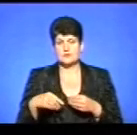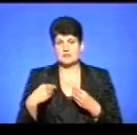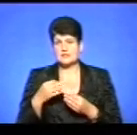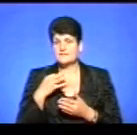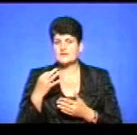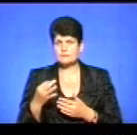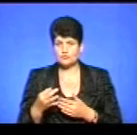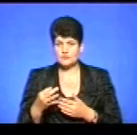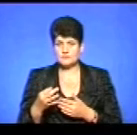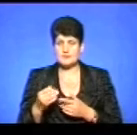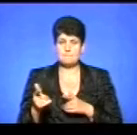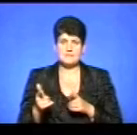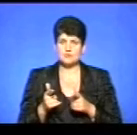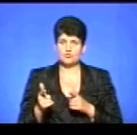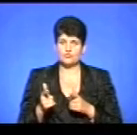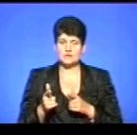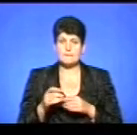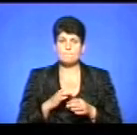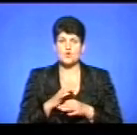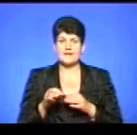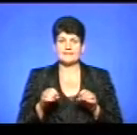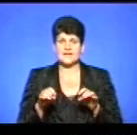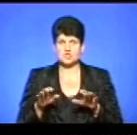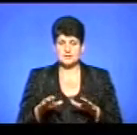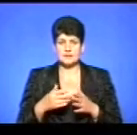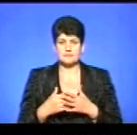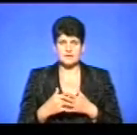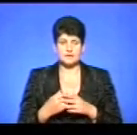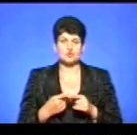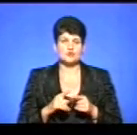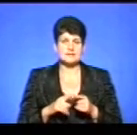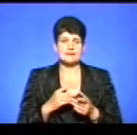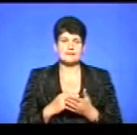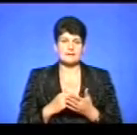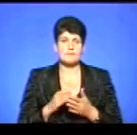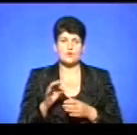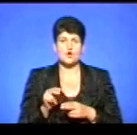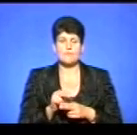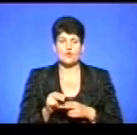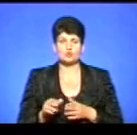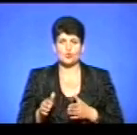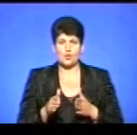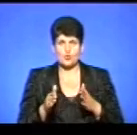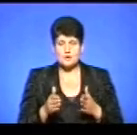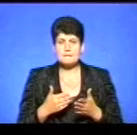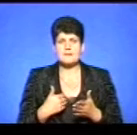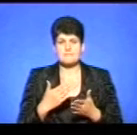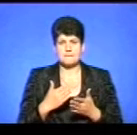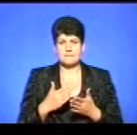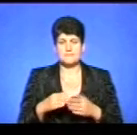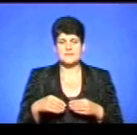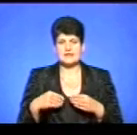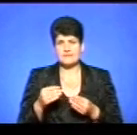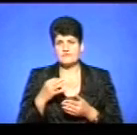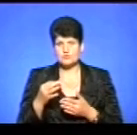відповідь і підготувати відповідний проєкт рішення. Наприклад, якщо це є про ремонт дороги, тобто ми можемо дати проміжну відповідь,